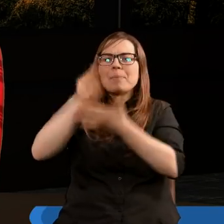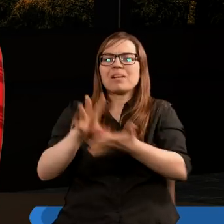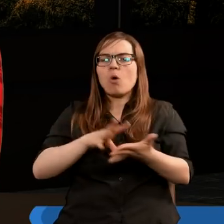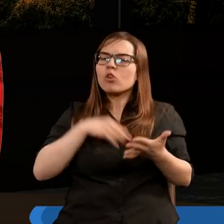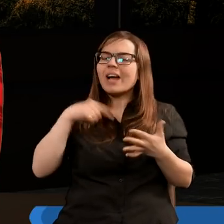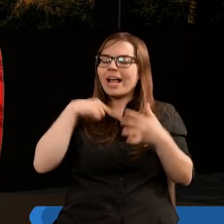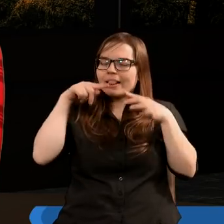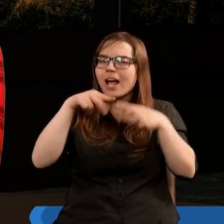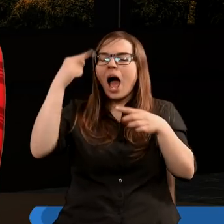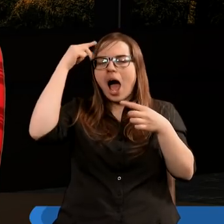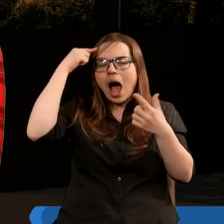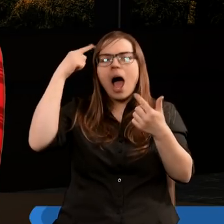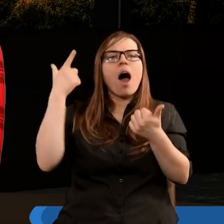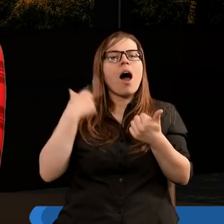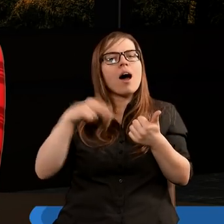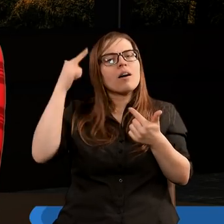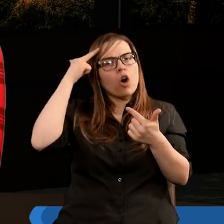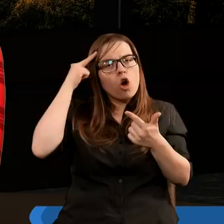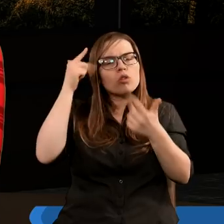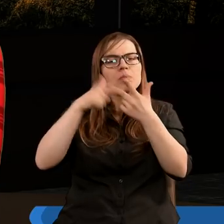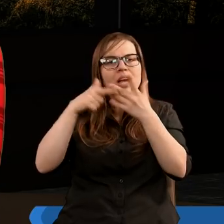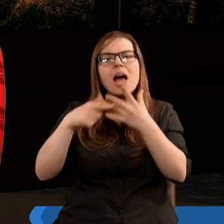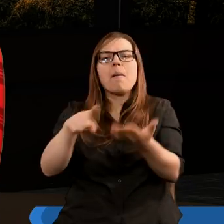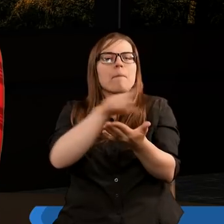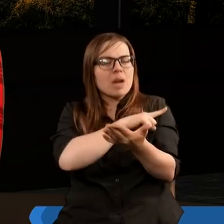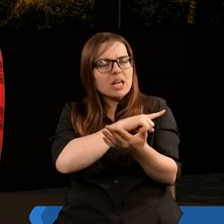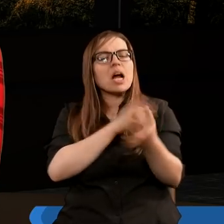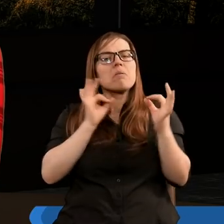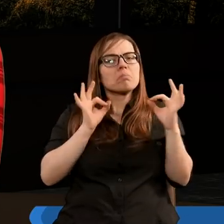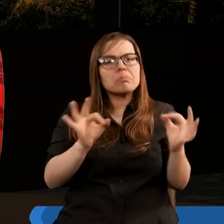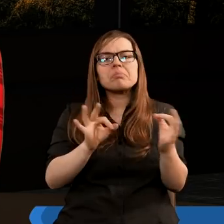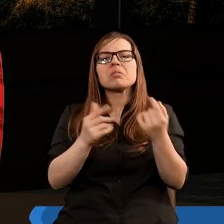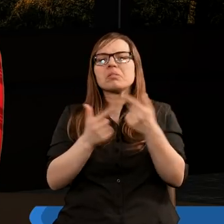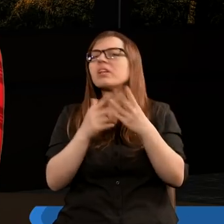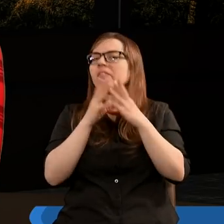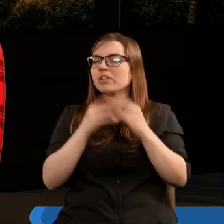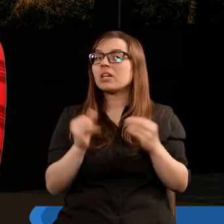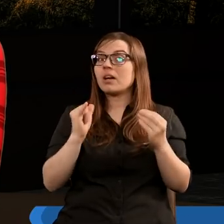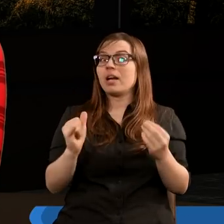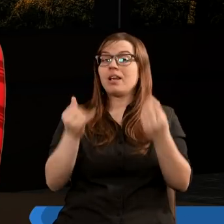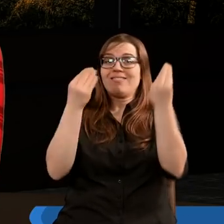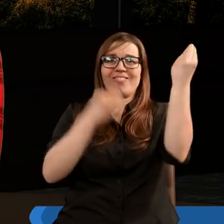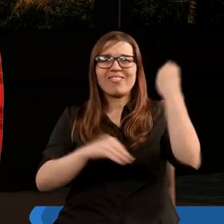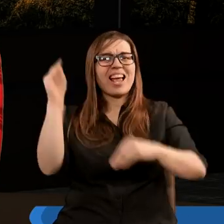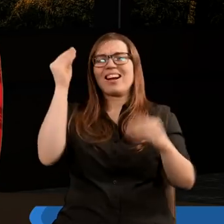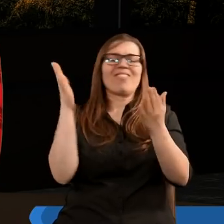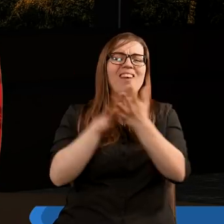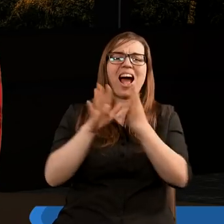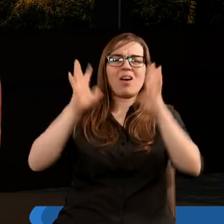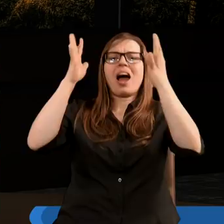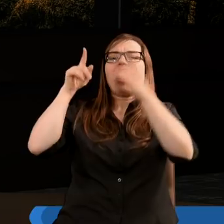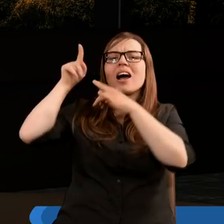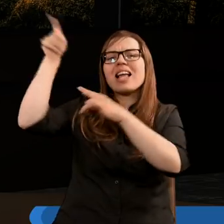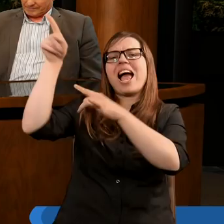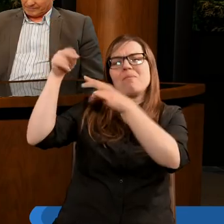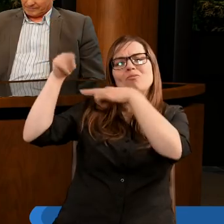bardziej będziemy znać je, słuchać go, przestrzegać, zachowywać, tym większa chwała będzie oddana właśnie